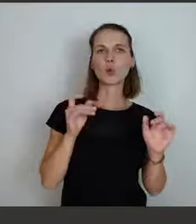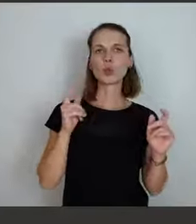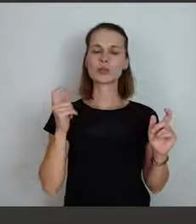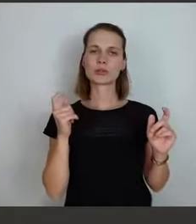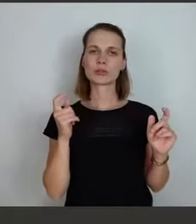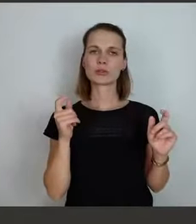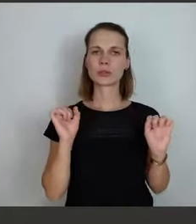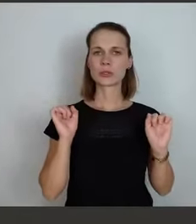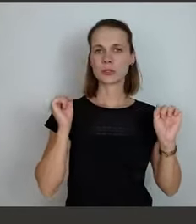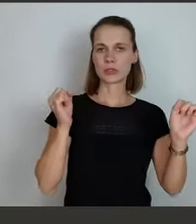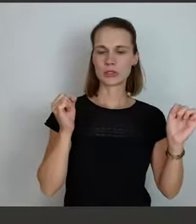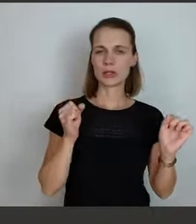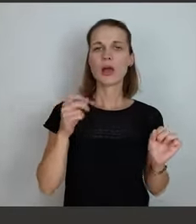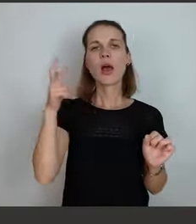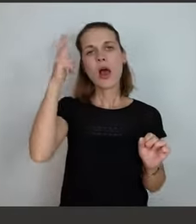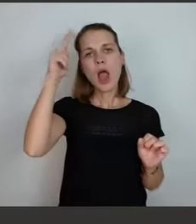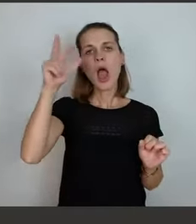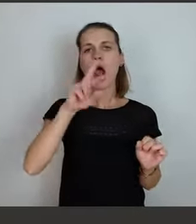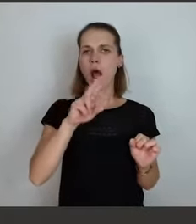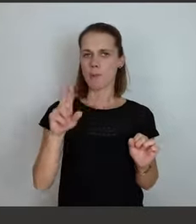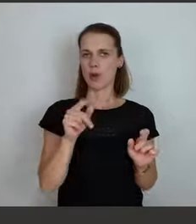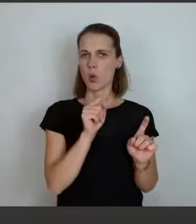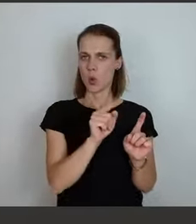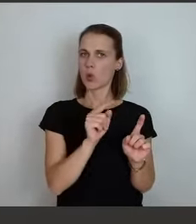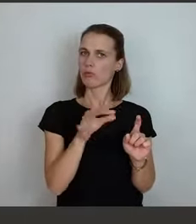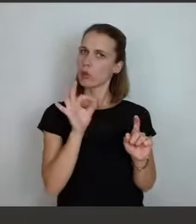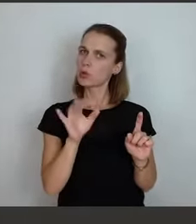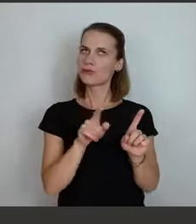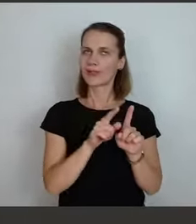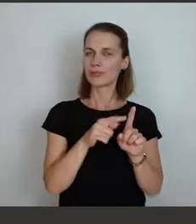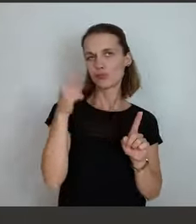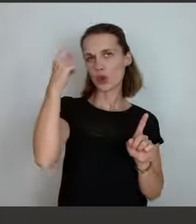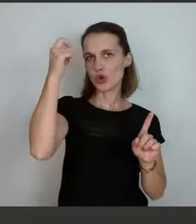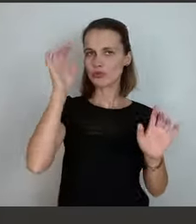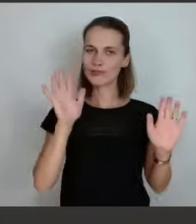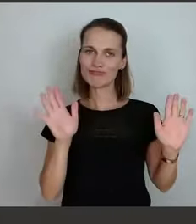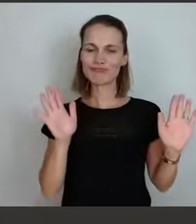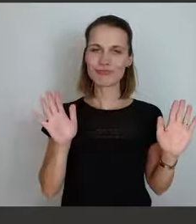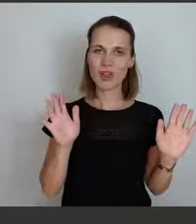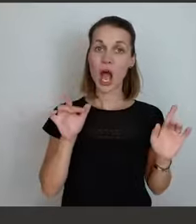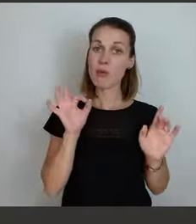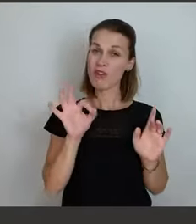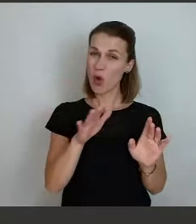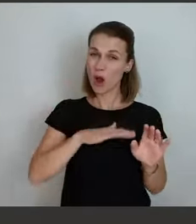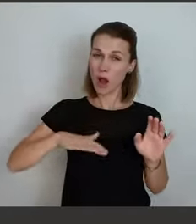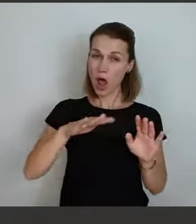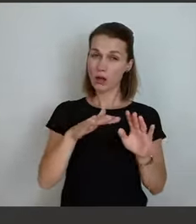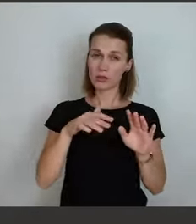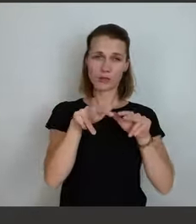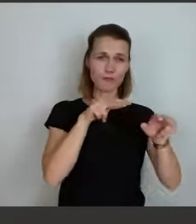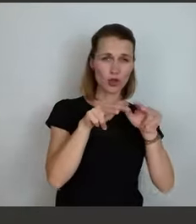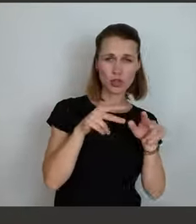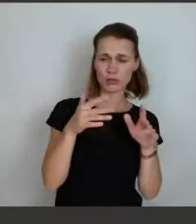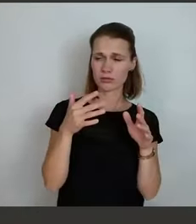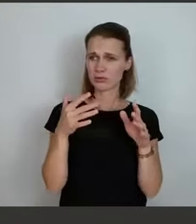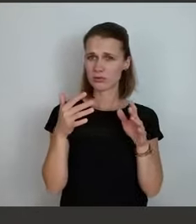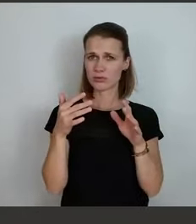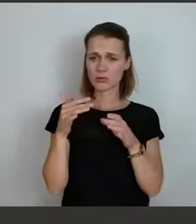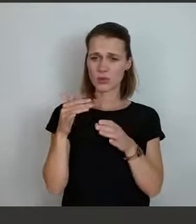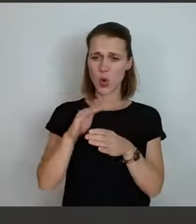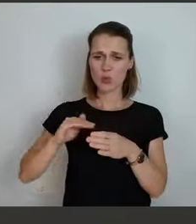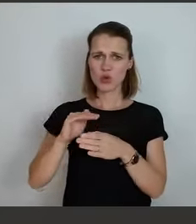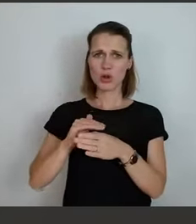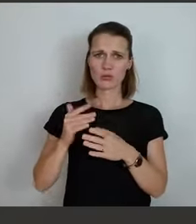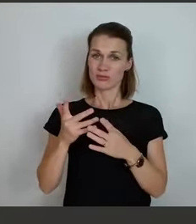ob das in der Sache für dieses Land, für die kommunale Ebene, für die Wirtschaft, was bringt, weiß ich nicht, weil, ich muss sich nur mal vorstellen,